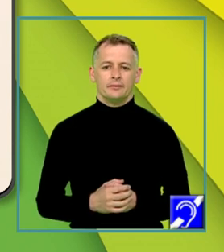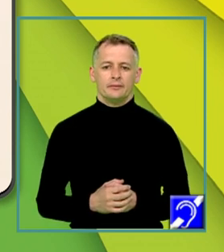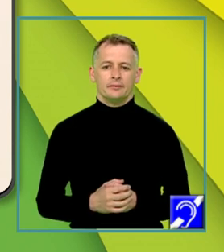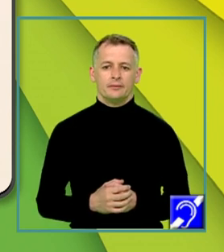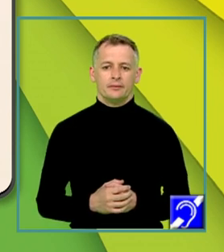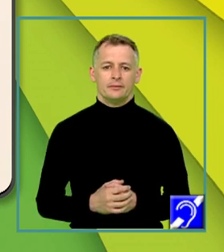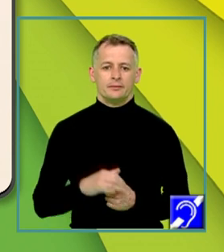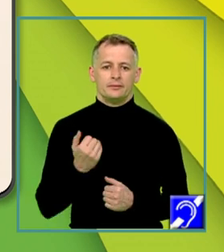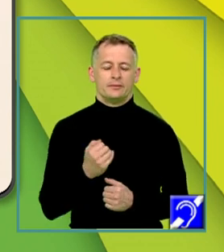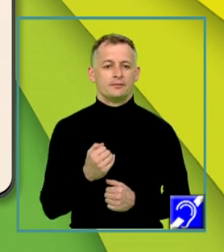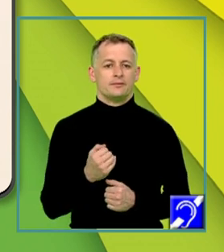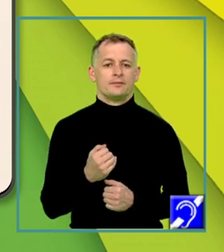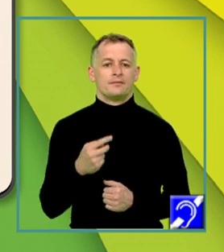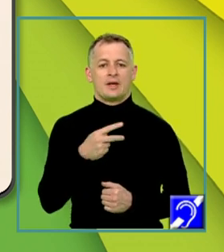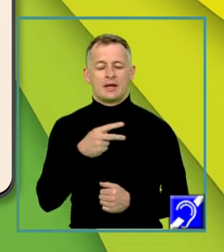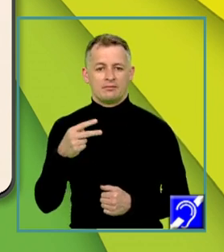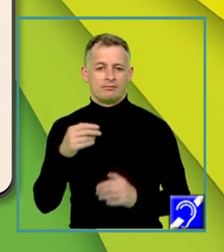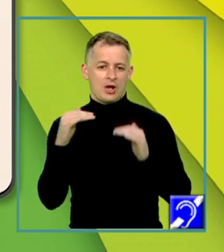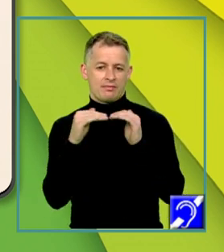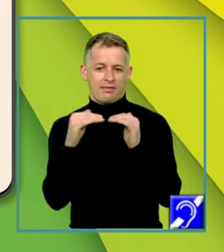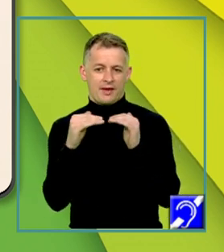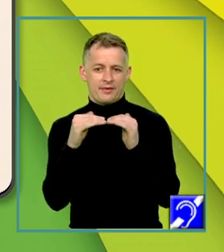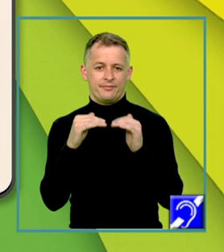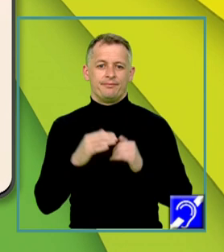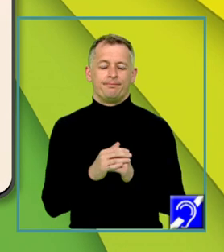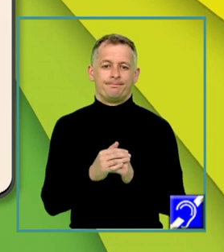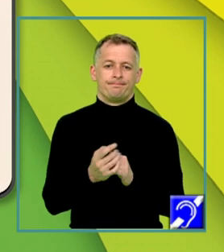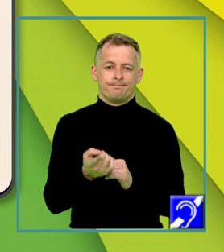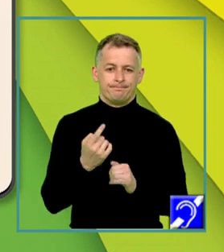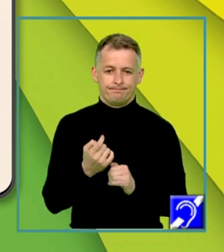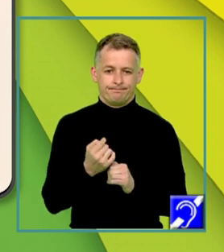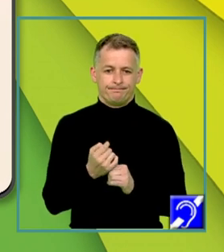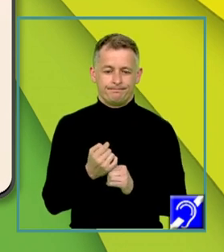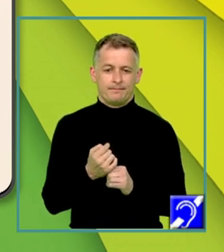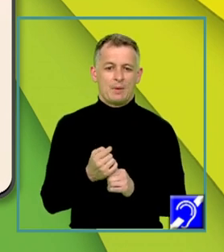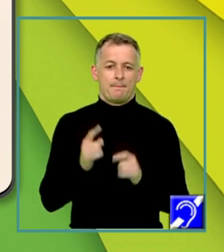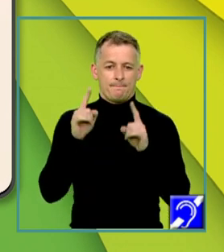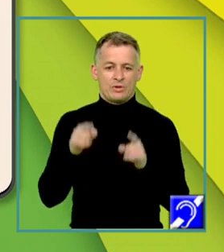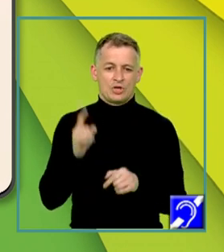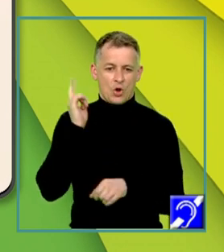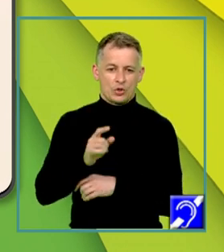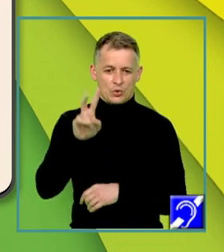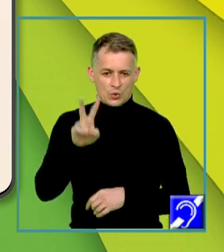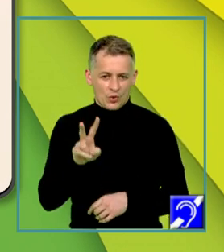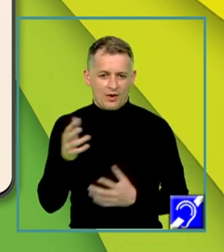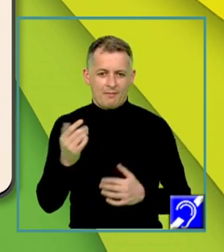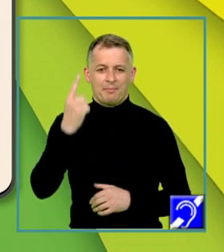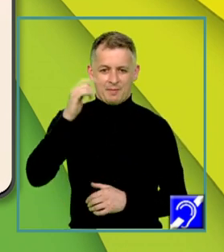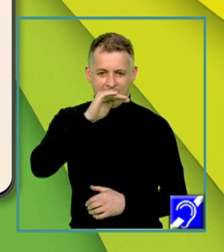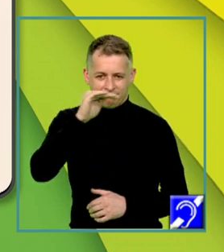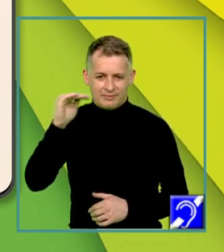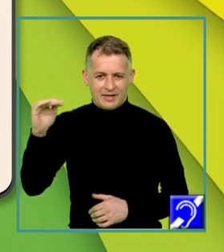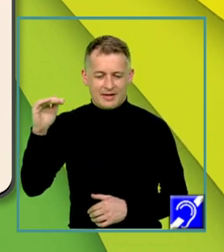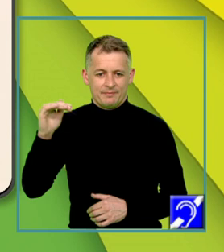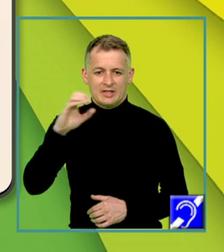echivalent cu egalitatea dintre matricea de ordinul 2 ce are pe prima linie